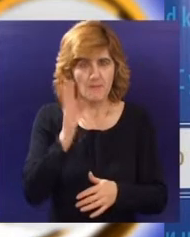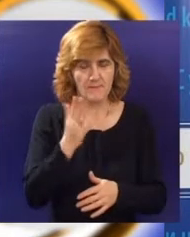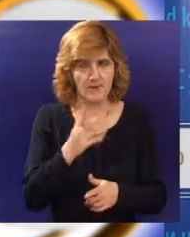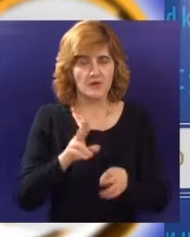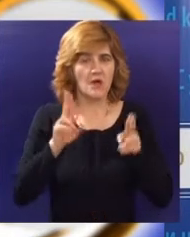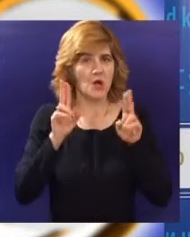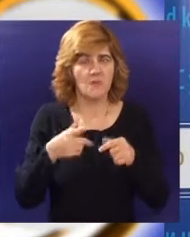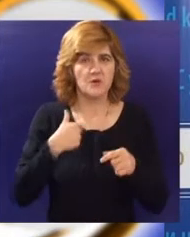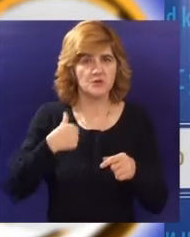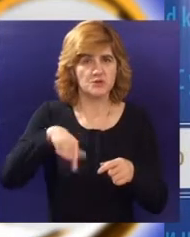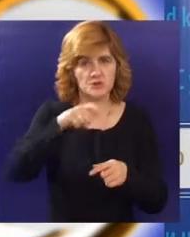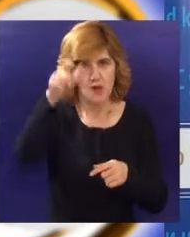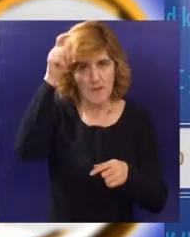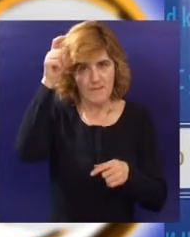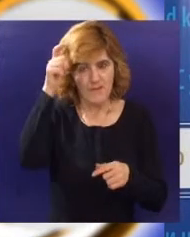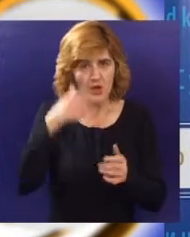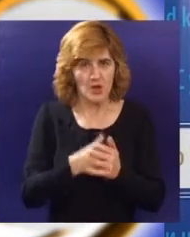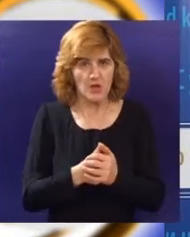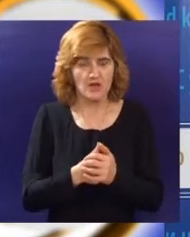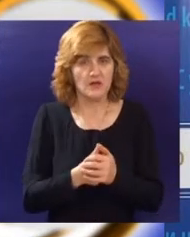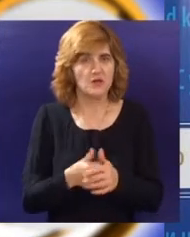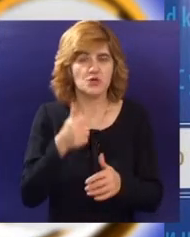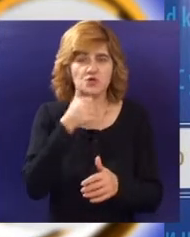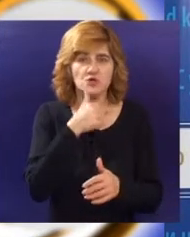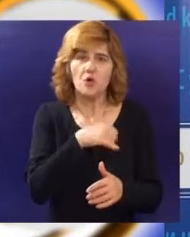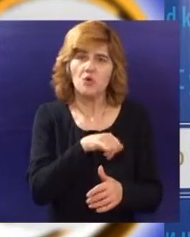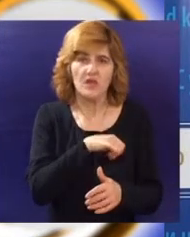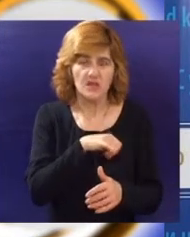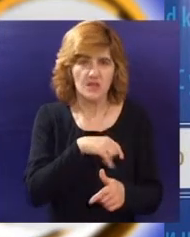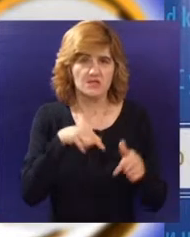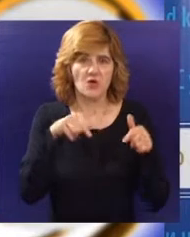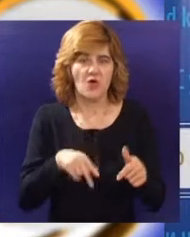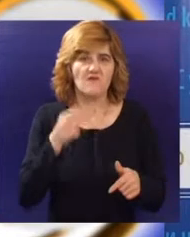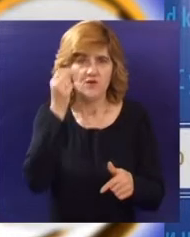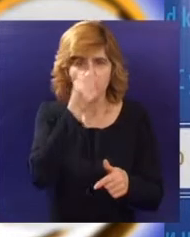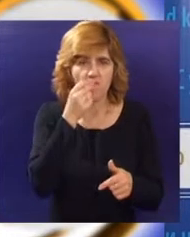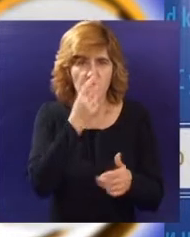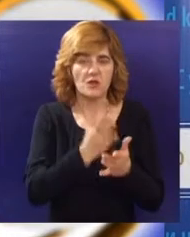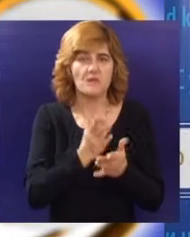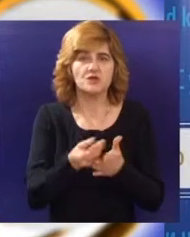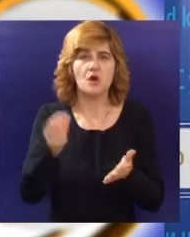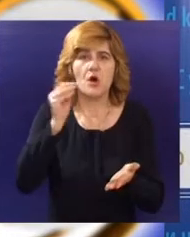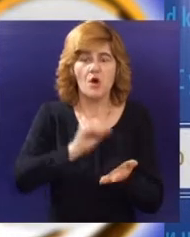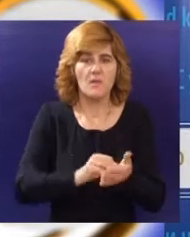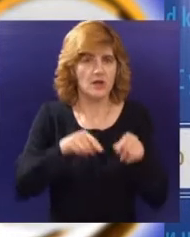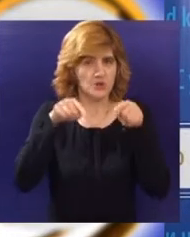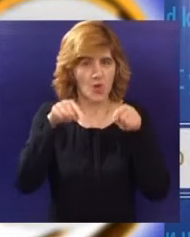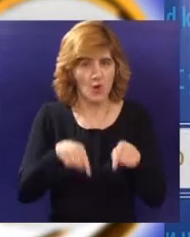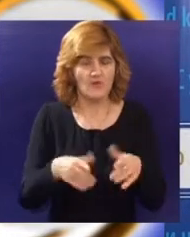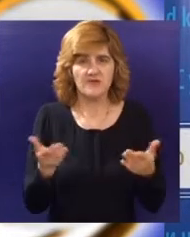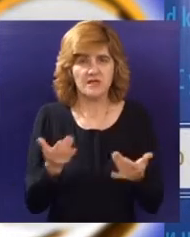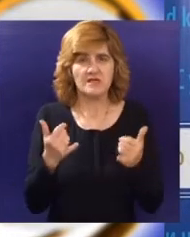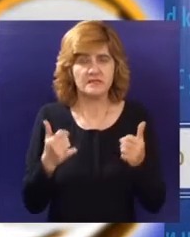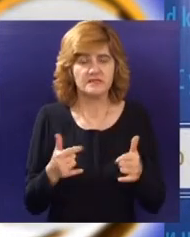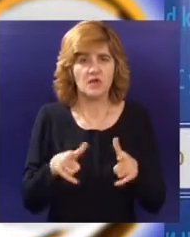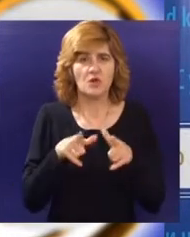uskladimo sa našim partnerima iz Beograda. Ono što je interesantno je da ćemo globalnu nedelju preduzetništva obeležiti upravo ovde, gde smo i